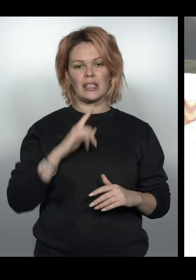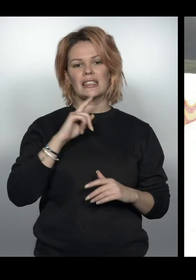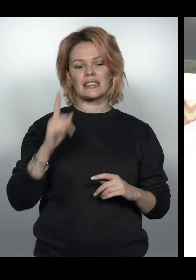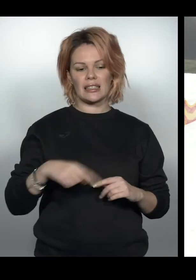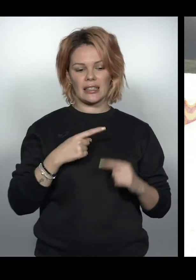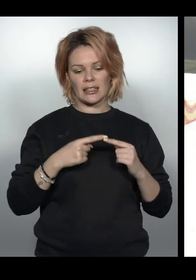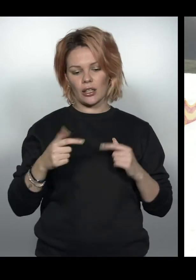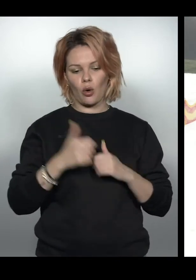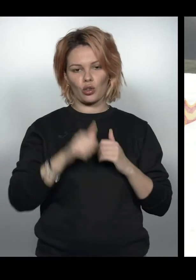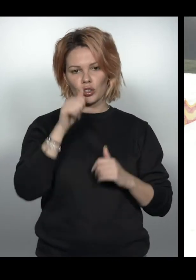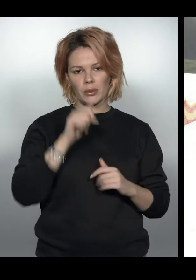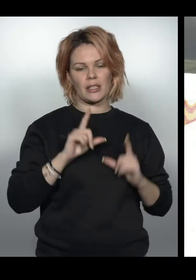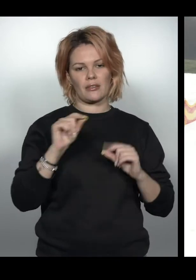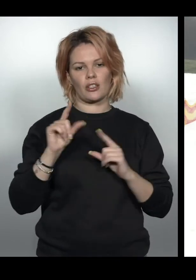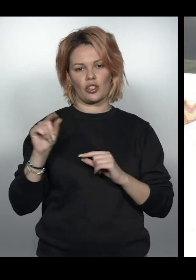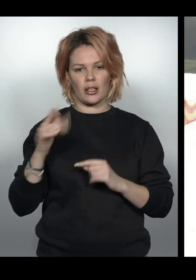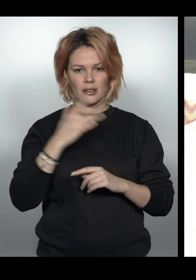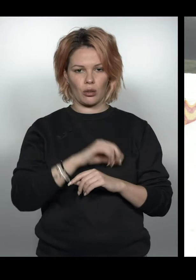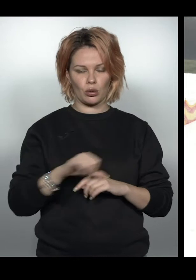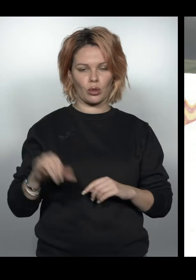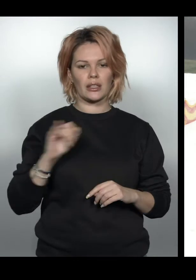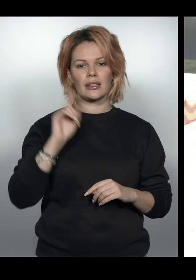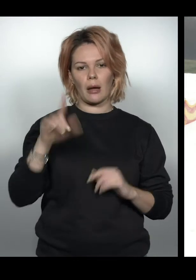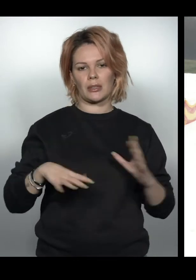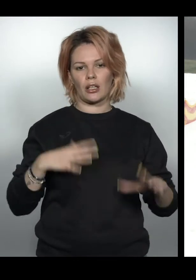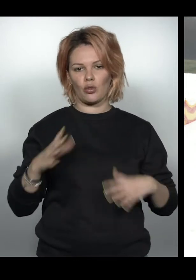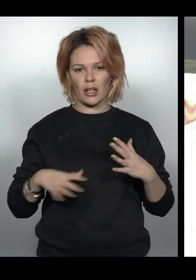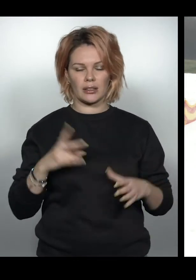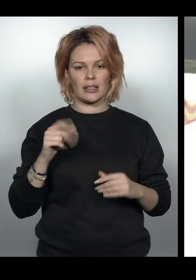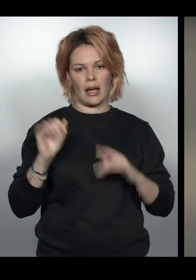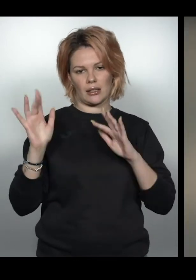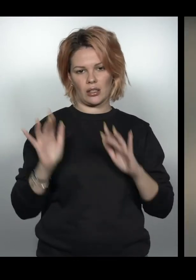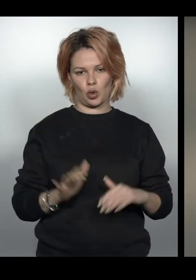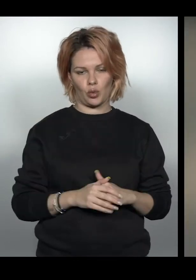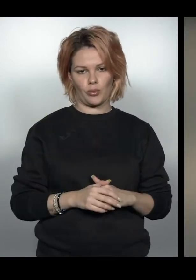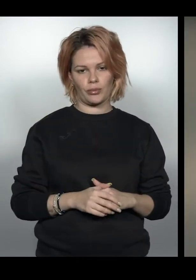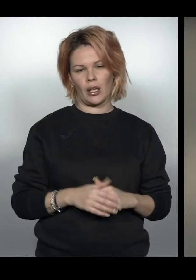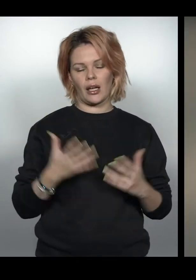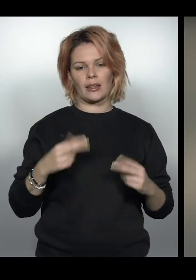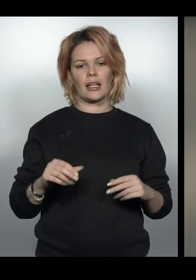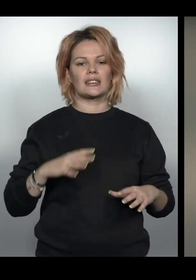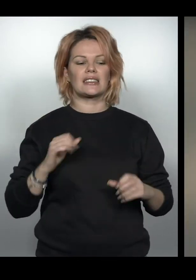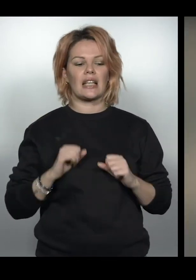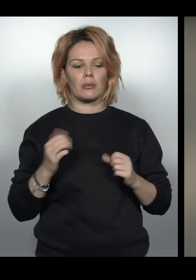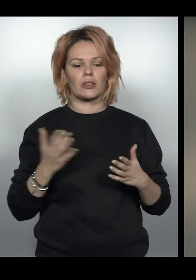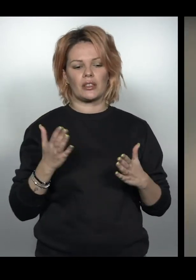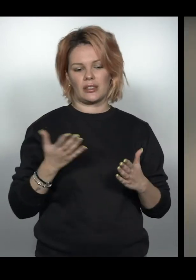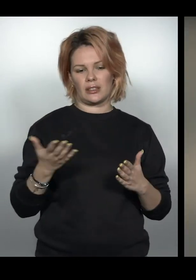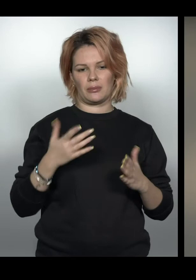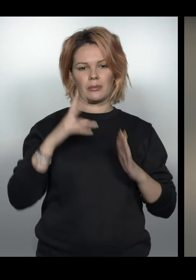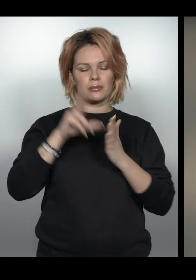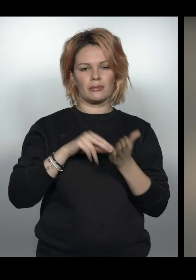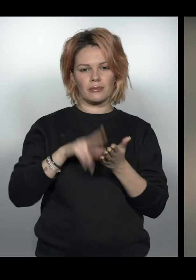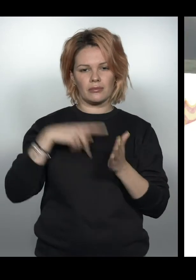Тобто цілий рік ми кожен місяць, фактично, їздили за кордон і там тренувалися на снігу. Десь стараємося на якісь